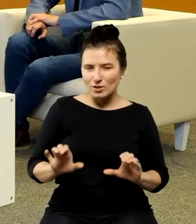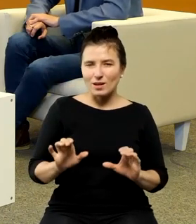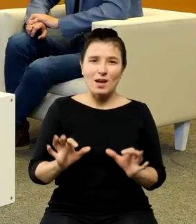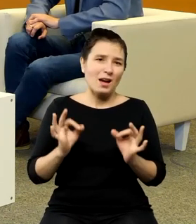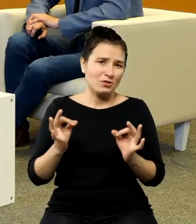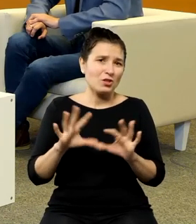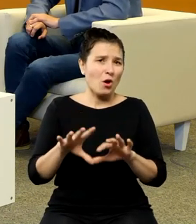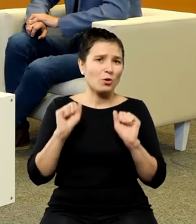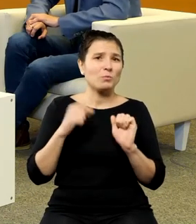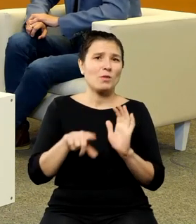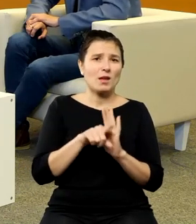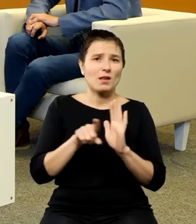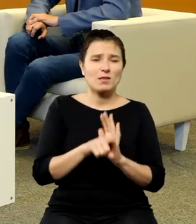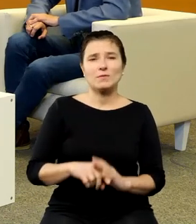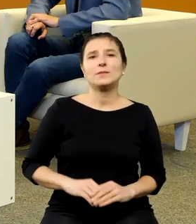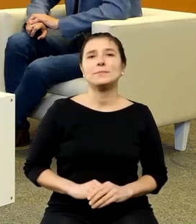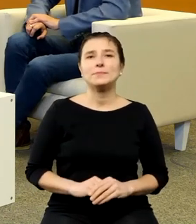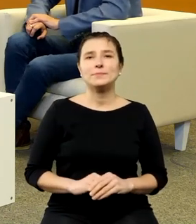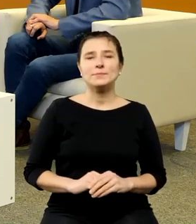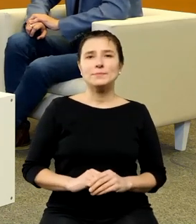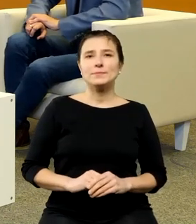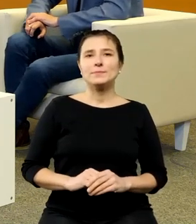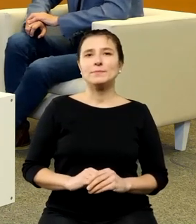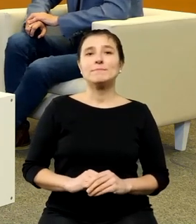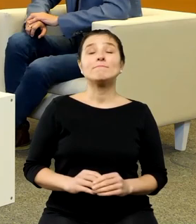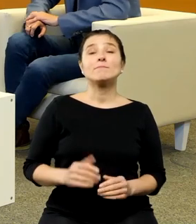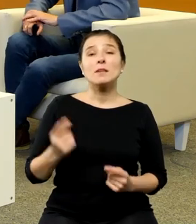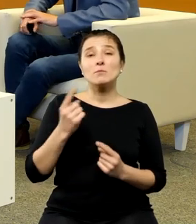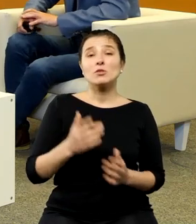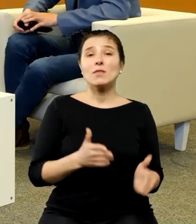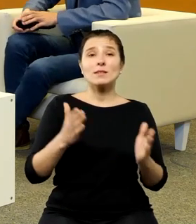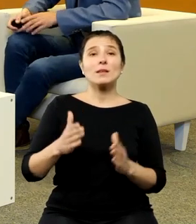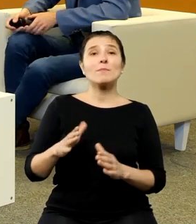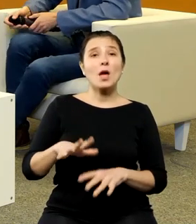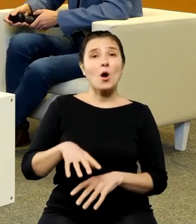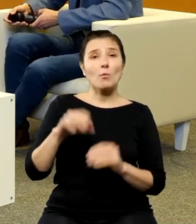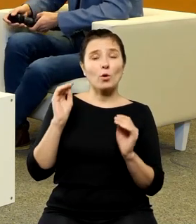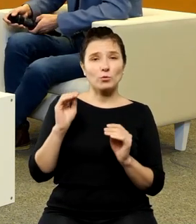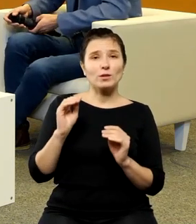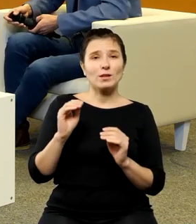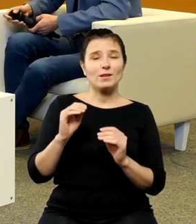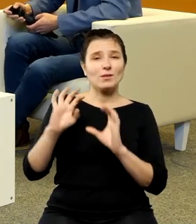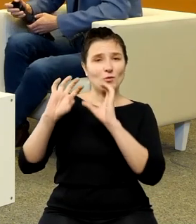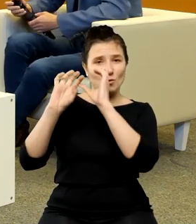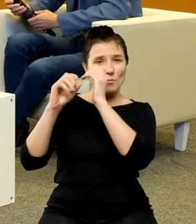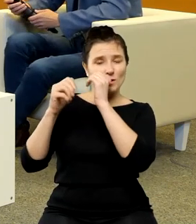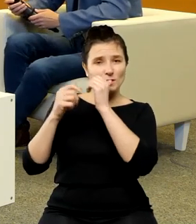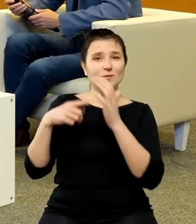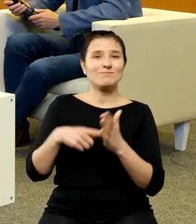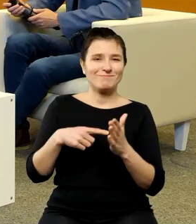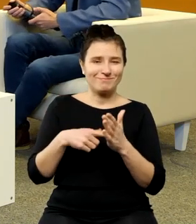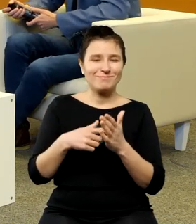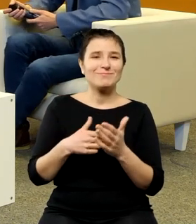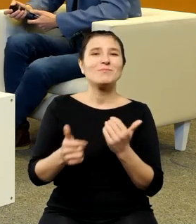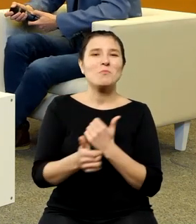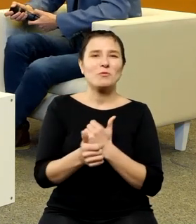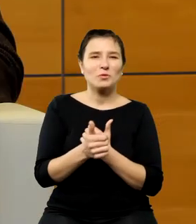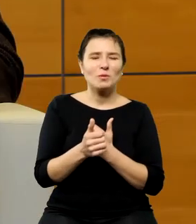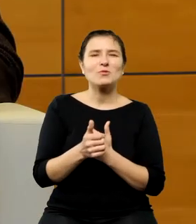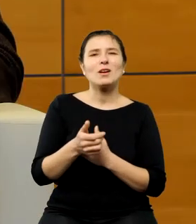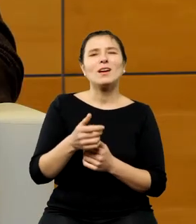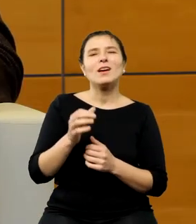no ja myślę że kolejne obchody kopernikańskie przyczynią się do powstania jakiejś tam fali memów